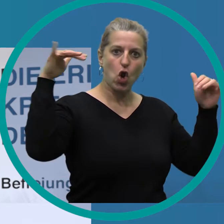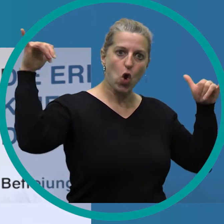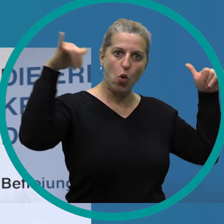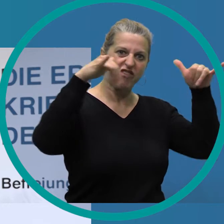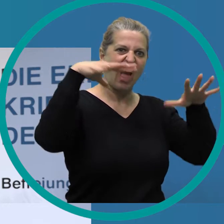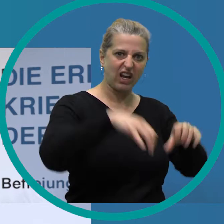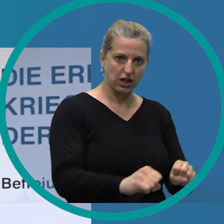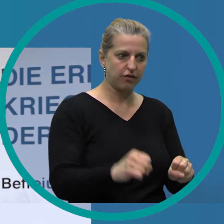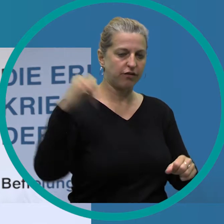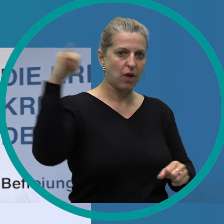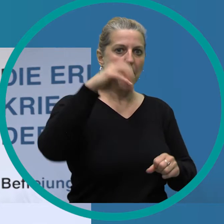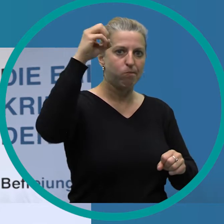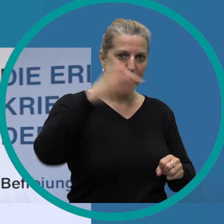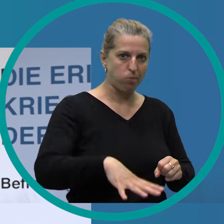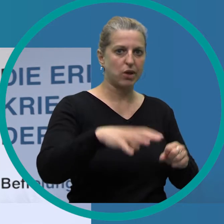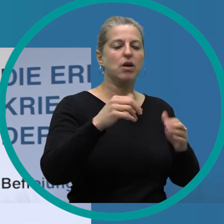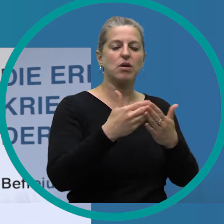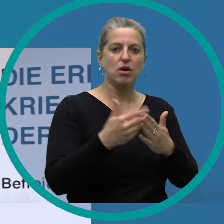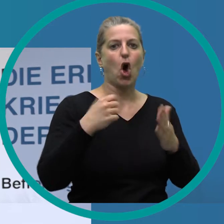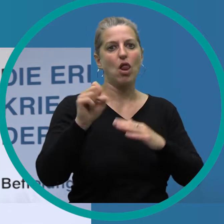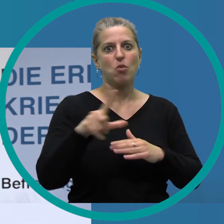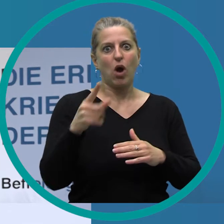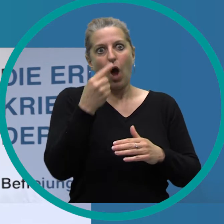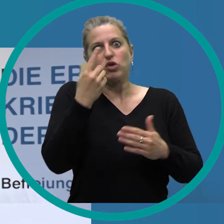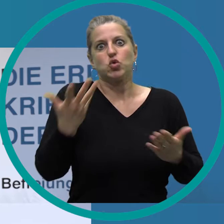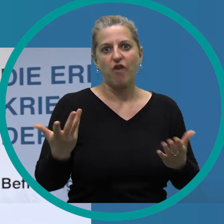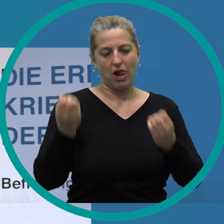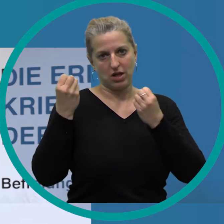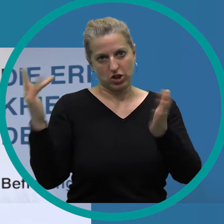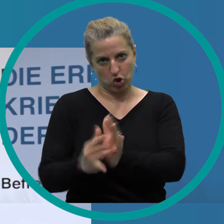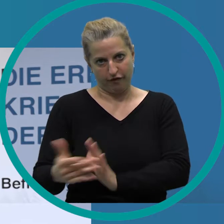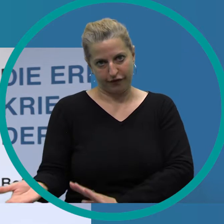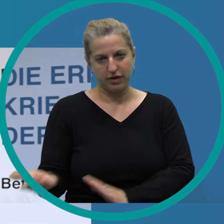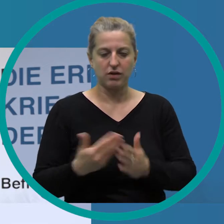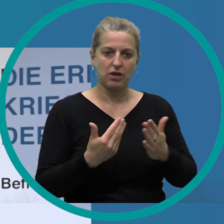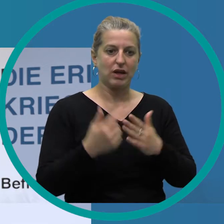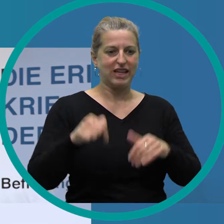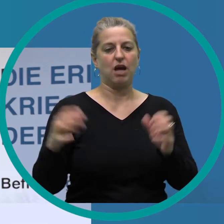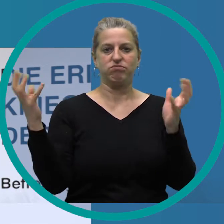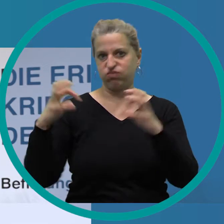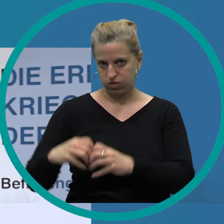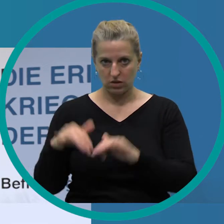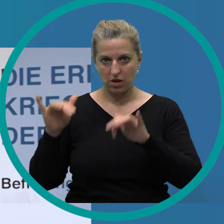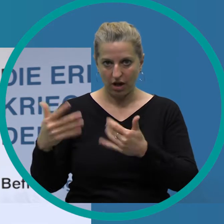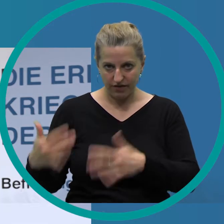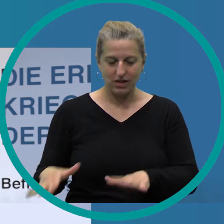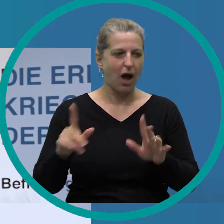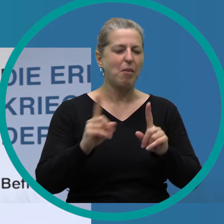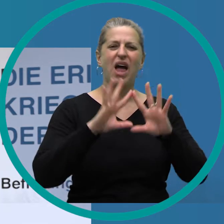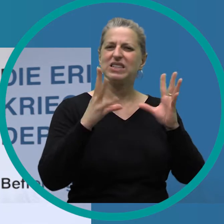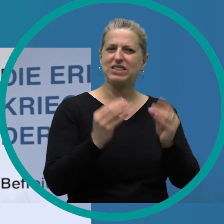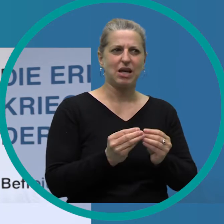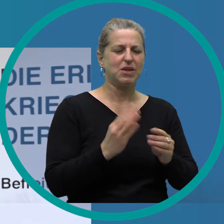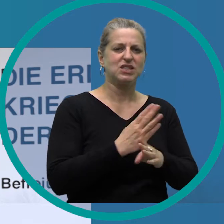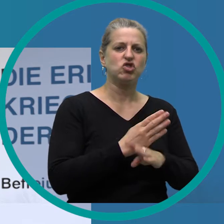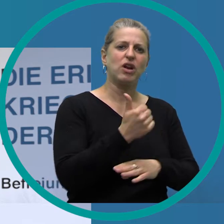angeflogen wurde und eine Bombe versehentlich Oldenburg dann getroffen hat hier und Zerstörung angerichtet hat. Insgesamt